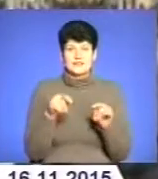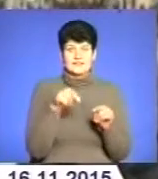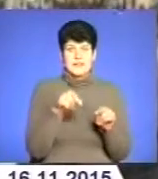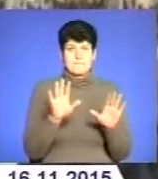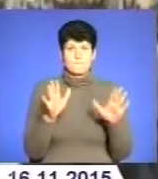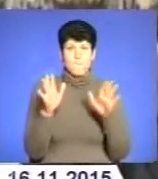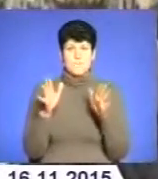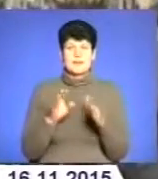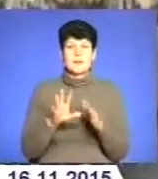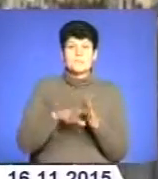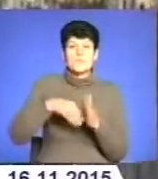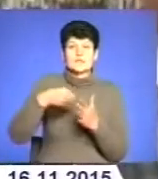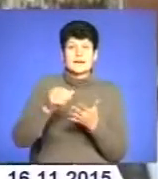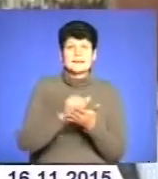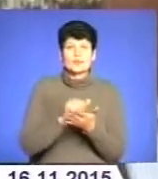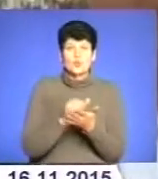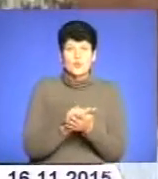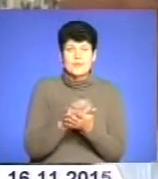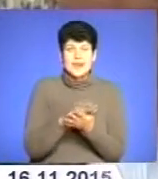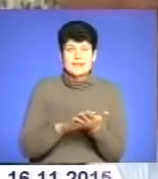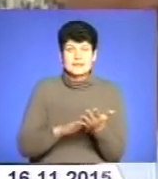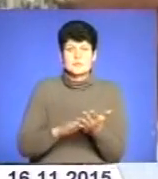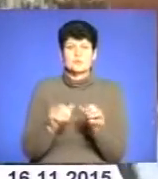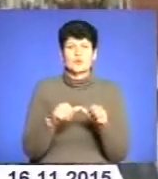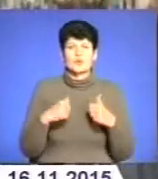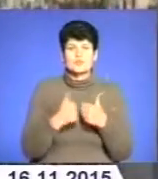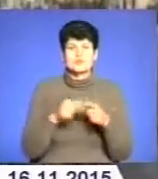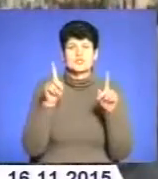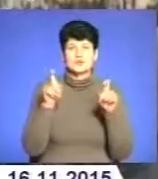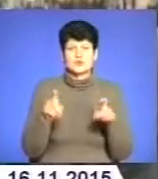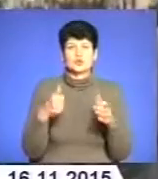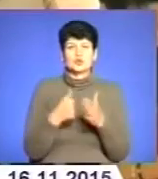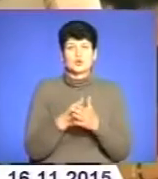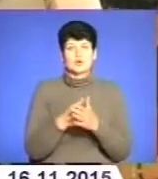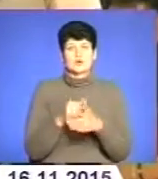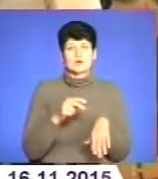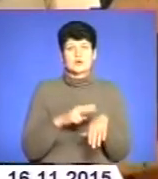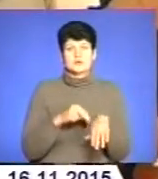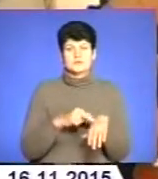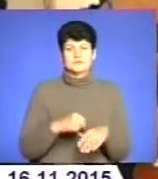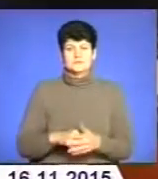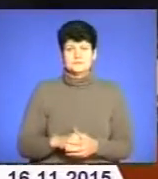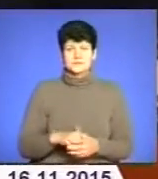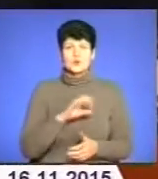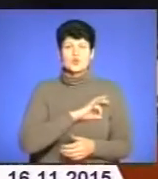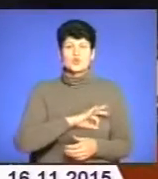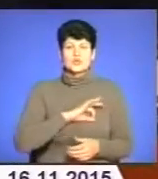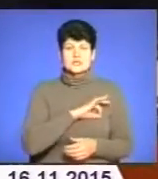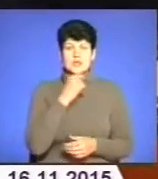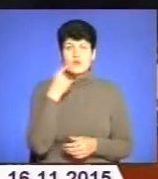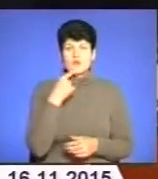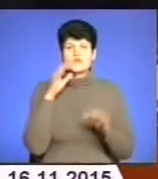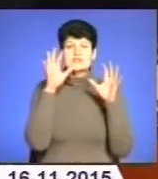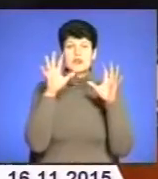подати документи, чи проходити комісію, чи тестування до Національної поліції. Юристи зауважують, що у